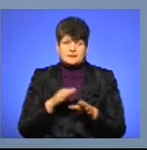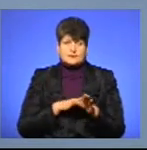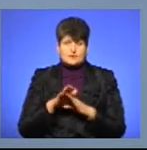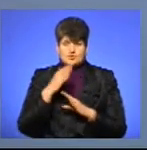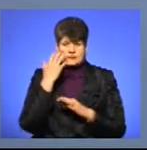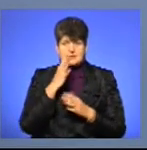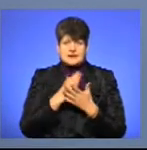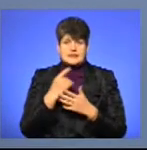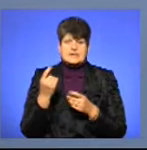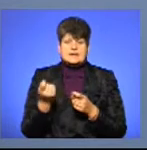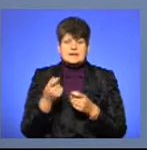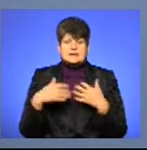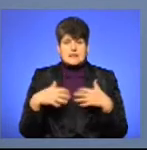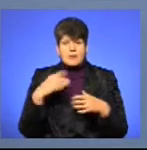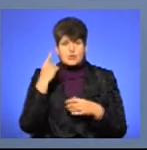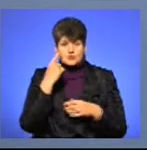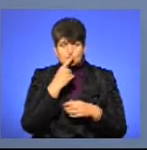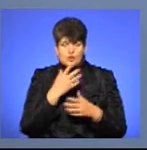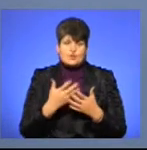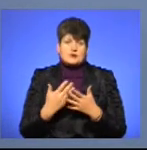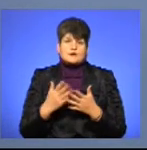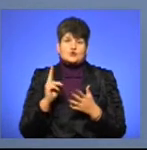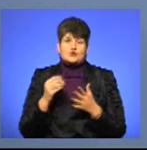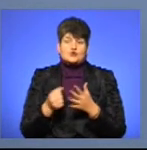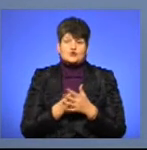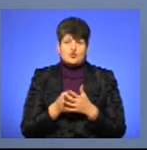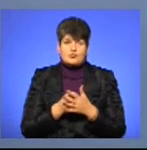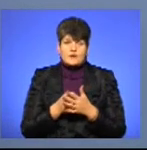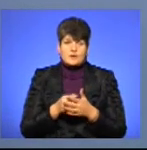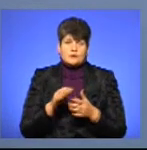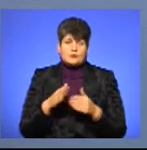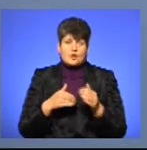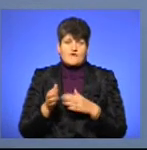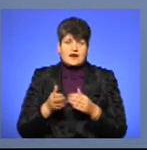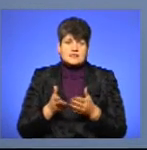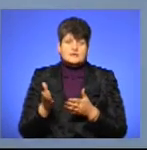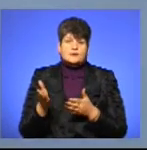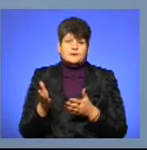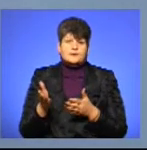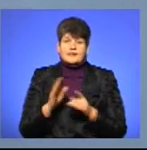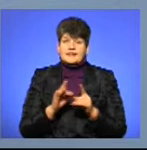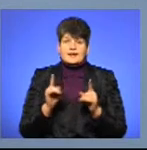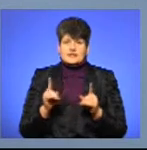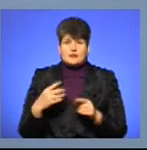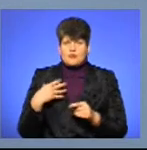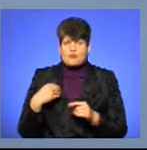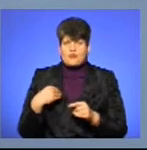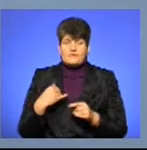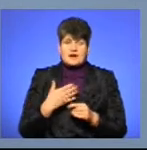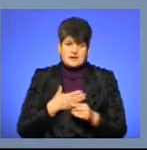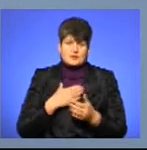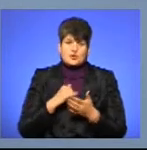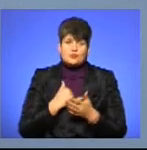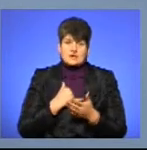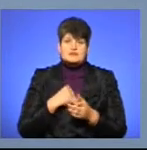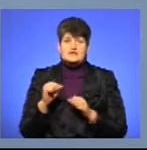слабозорі люди, є люди, які здобувають професію не тільки у Львові, а і в нас є